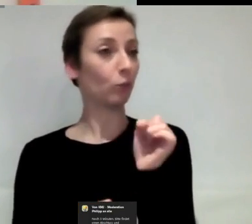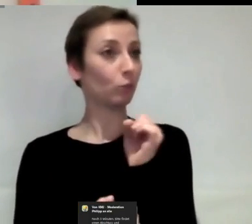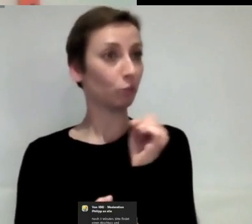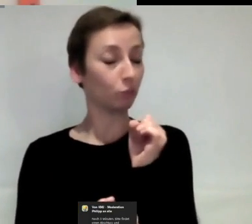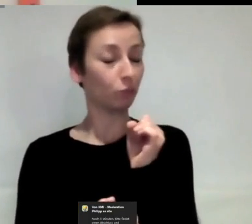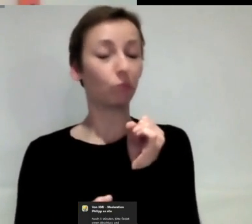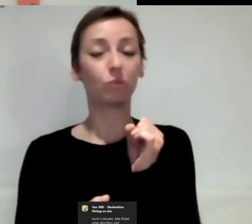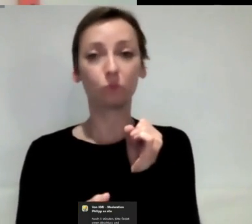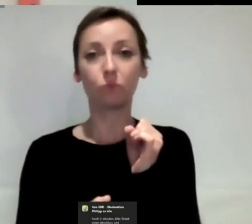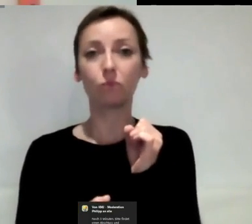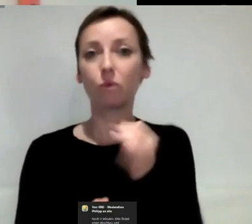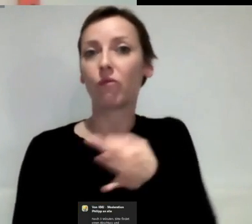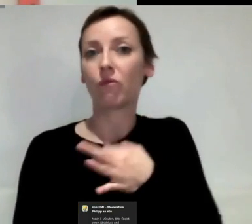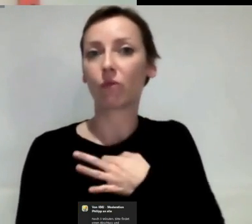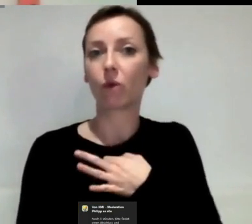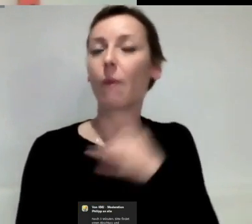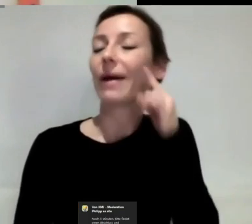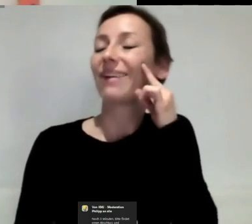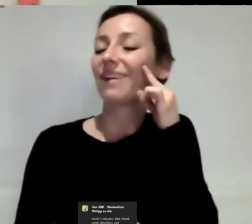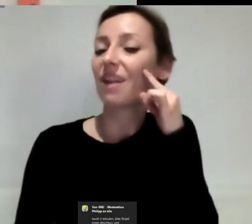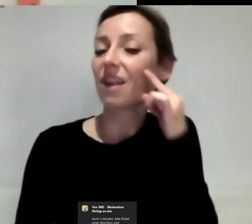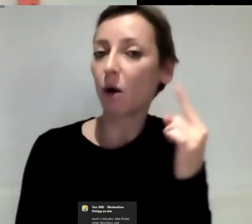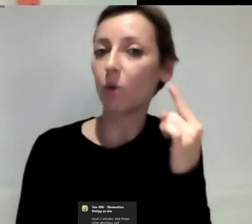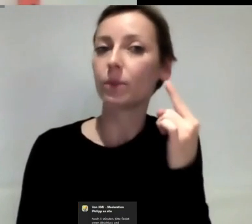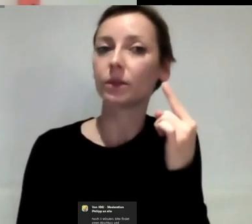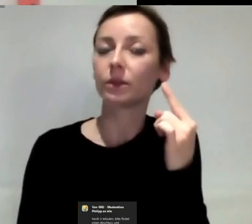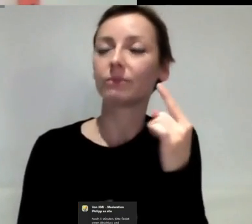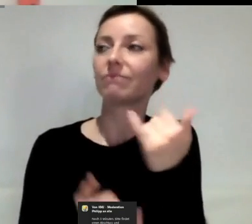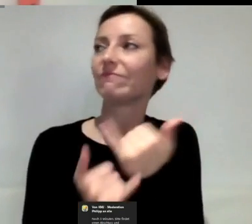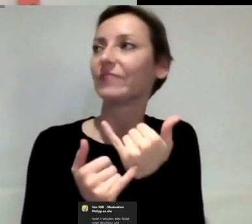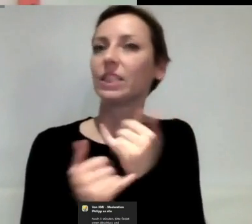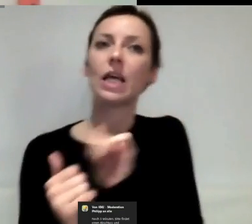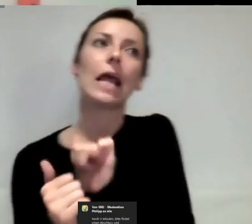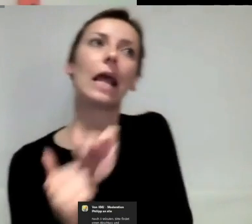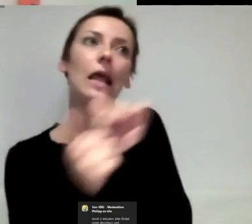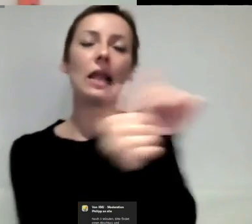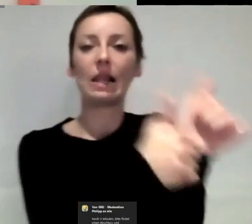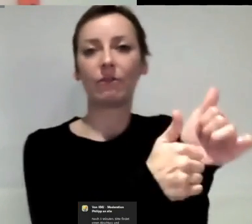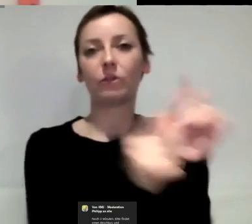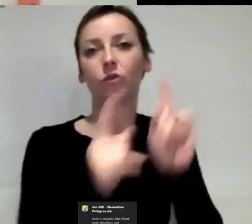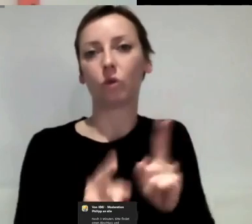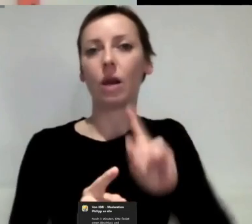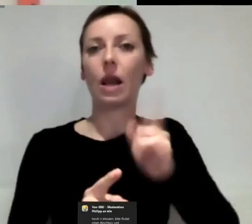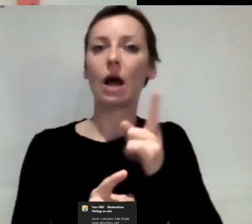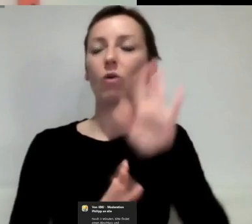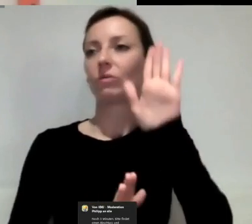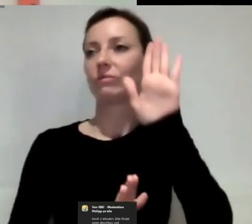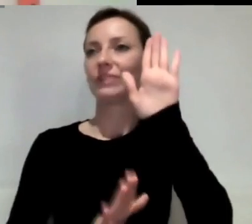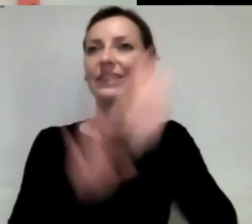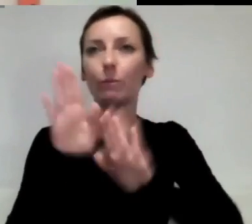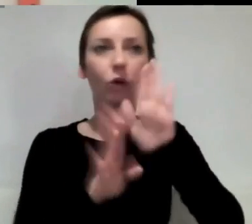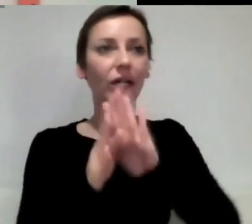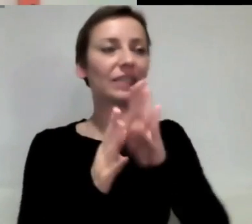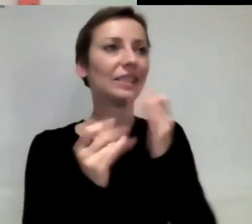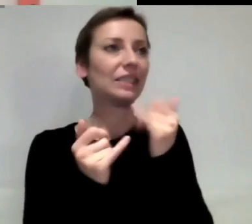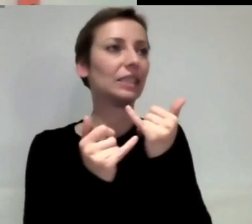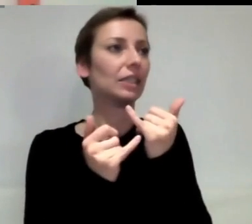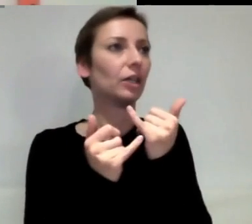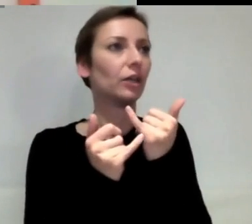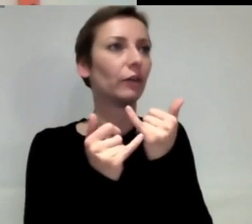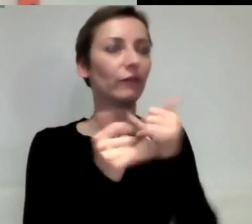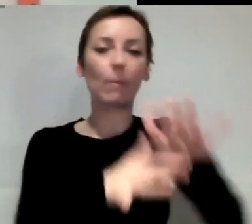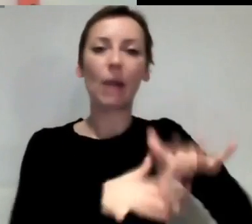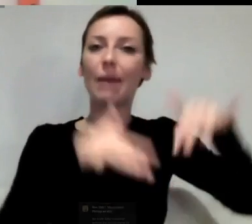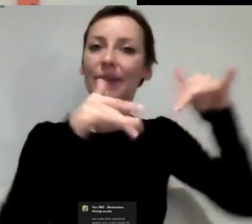ist wirklich ein Hilfsmittel und es soll die parlamentarische Demokratie nicht abschaffen. Und ich glaube auch nicht,